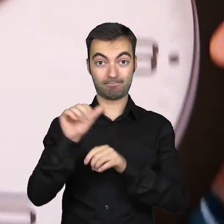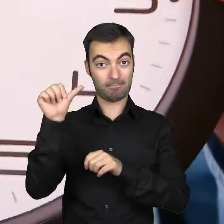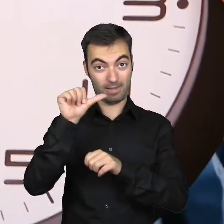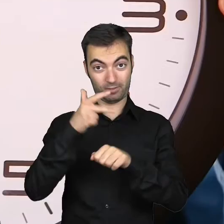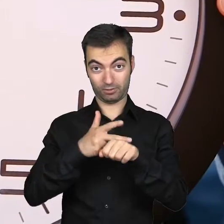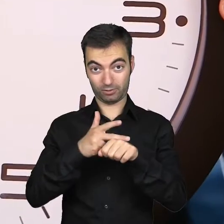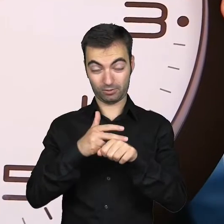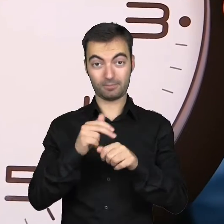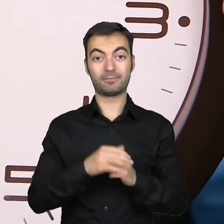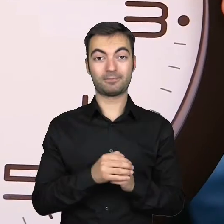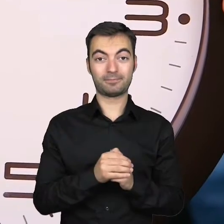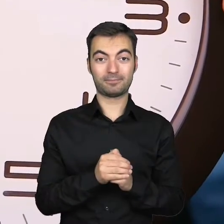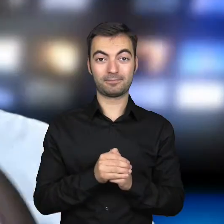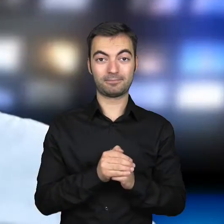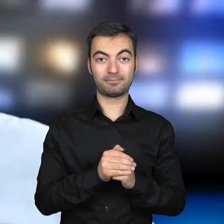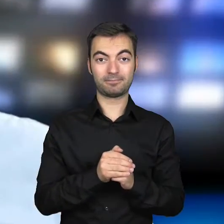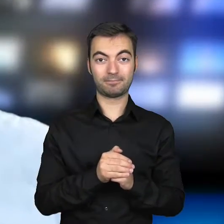13.30